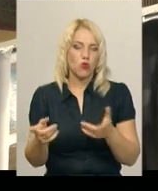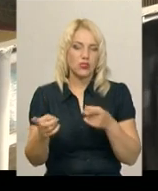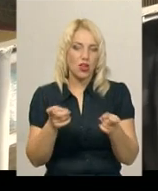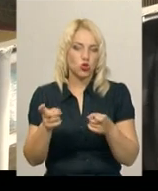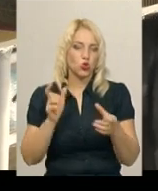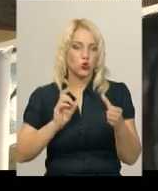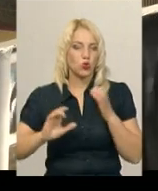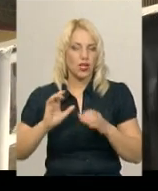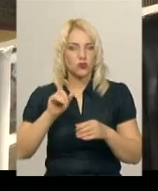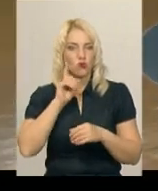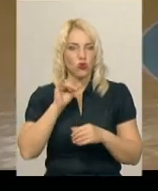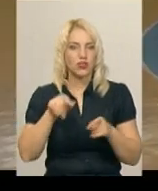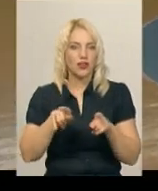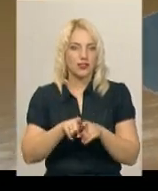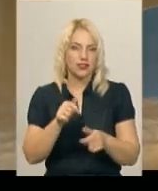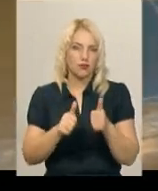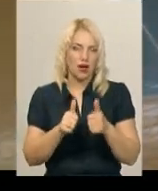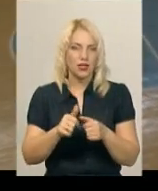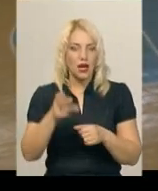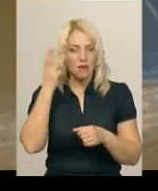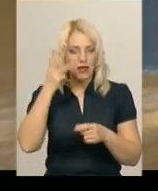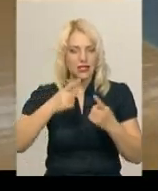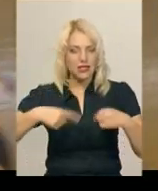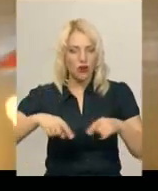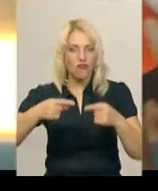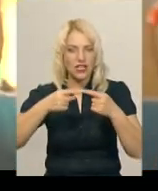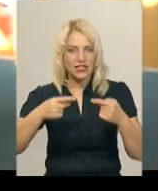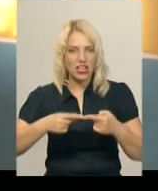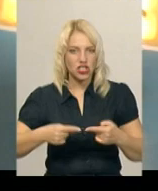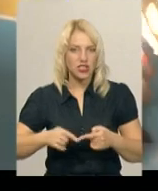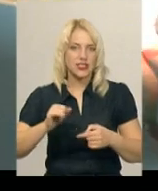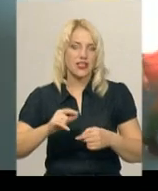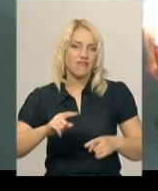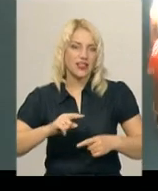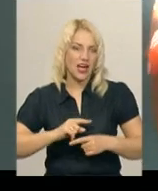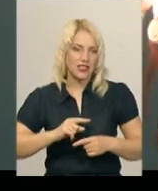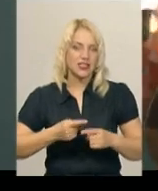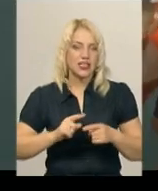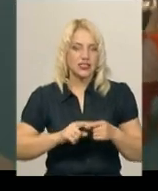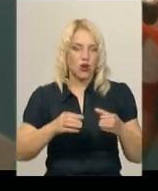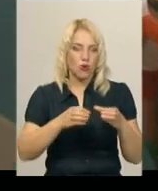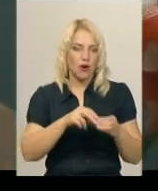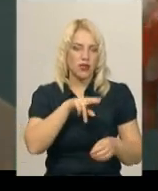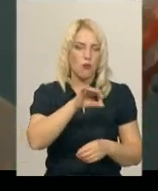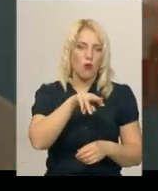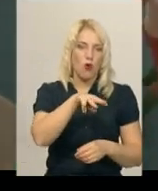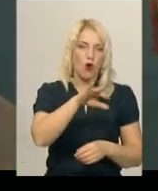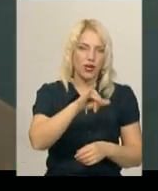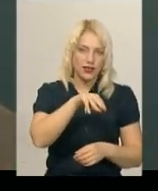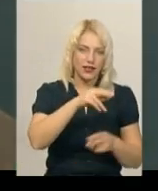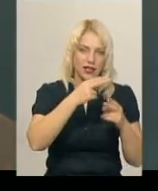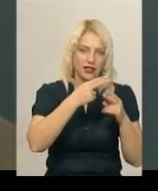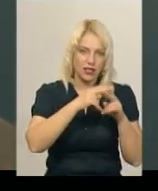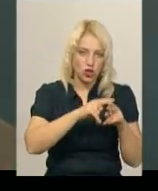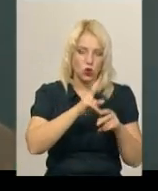молоді у такі змагання. У Хмельницькій зоні визначилися фіналісти змагань сподзалу – це команди політехнічного коледжу та медичного базового.